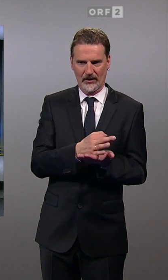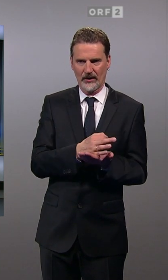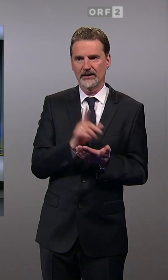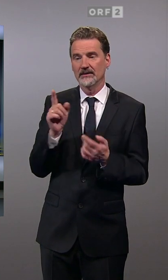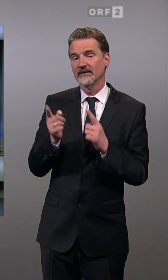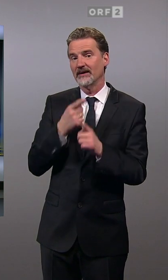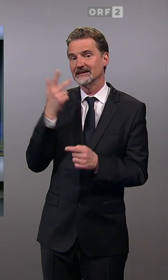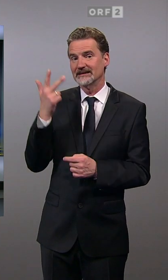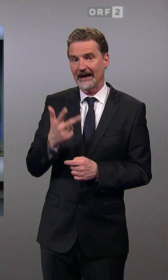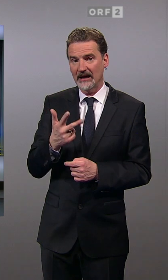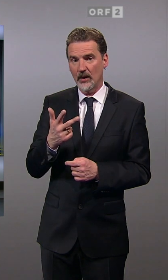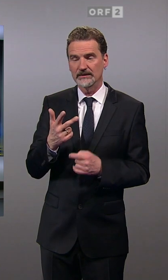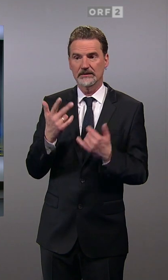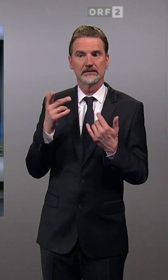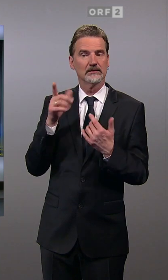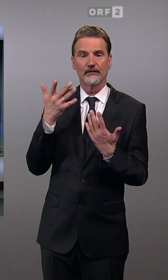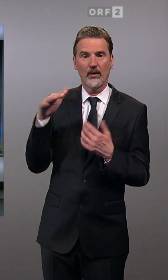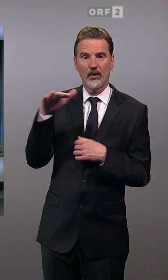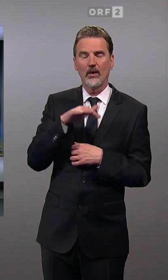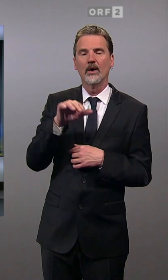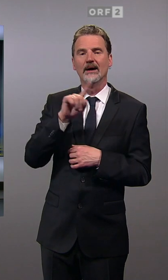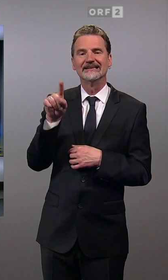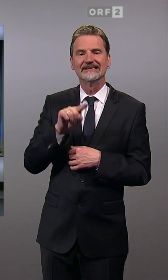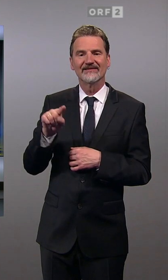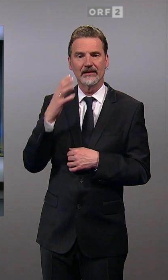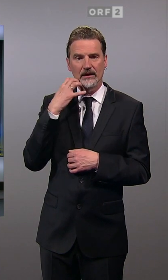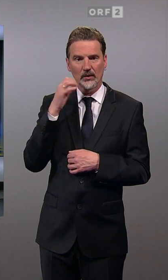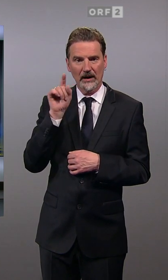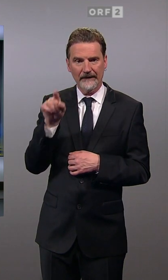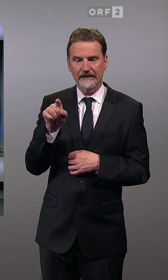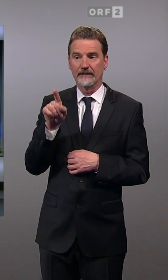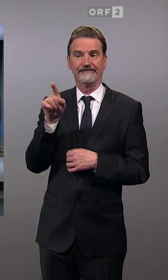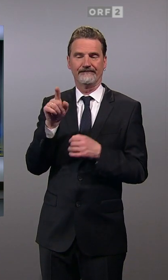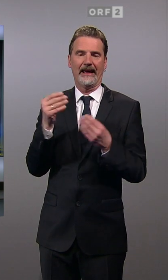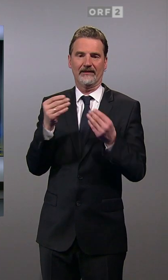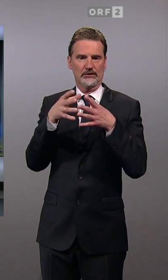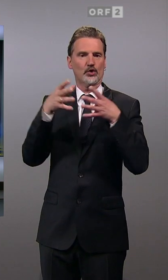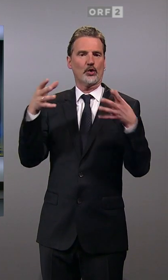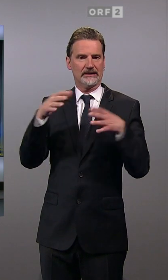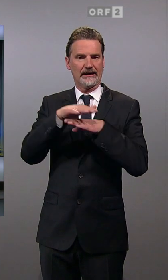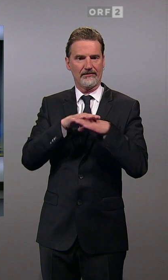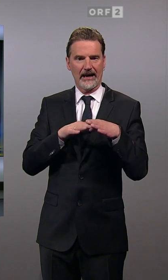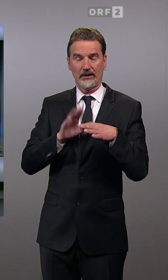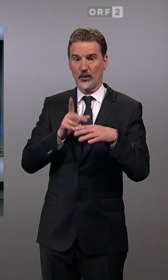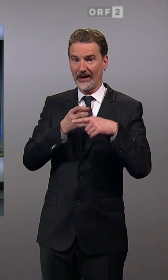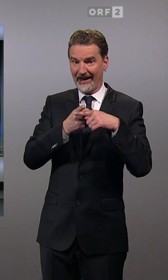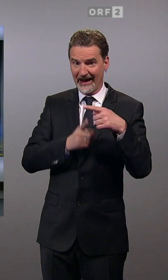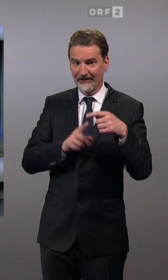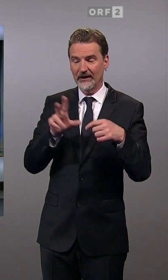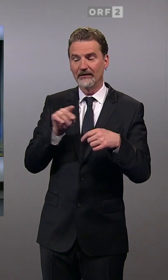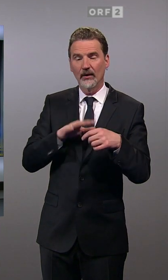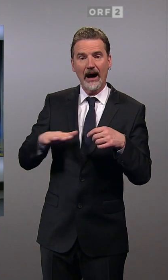Knapp 3000 sind es hingegen in Zwentendorf, in einer größeren Gemeinde. Etwa die Hälfte aller